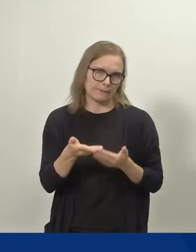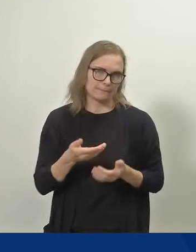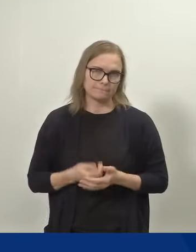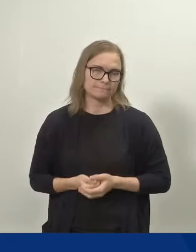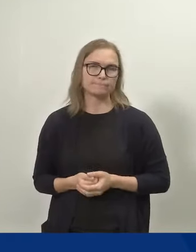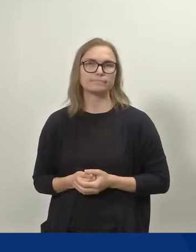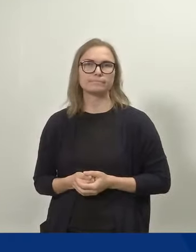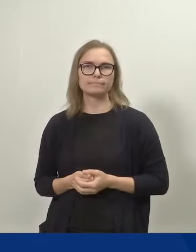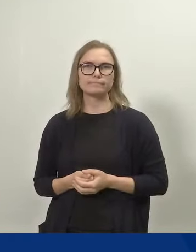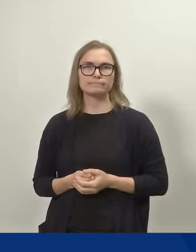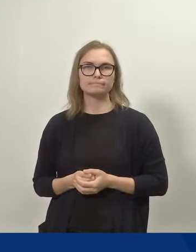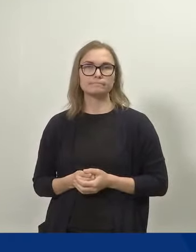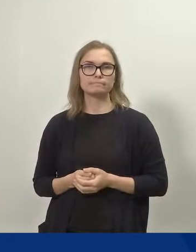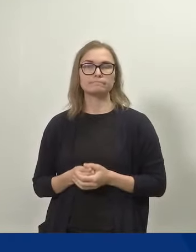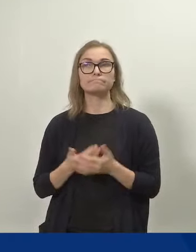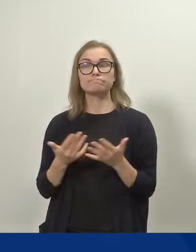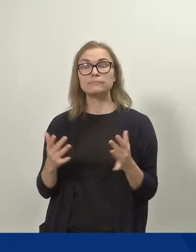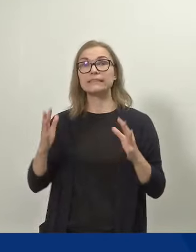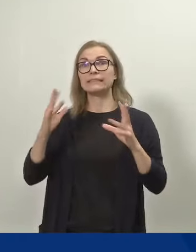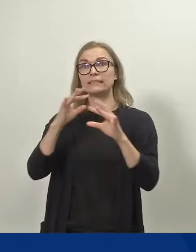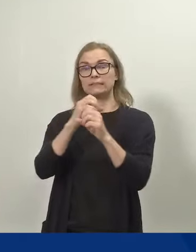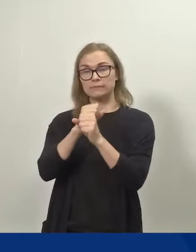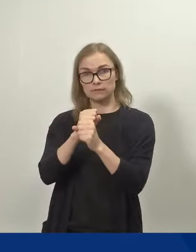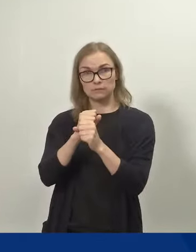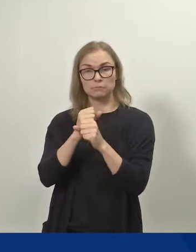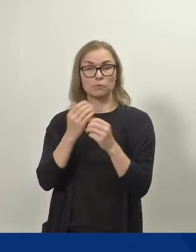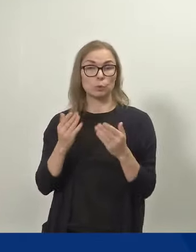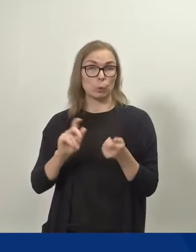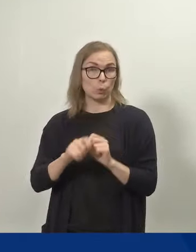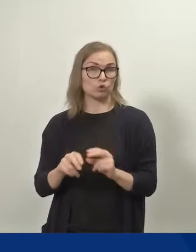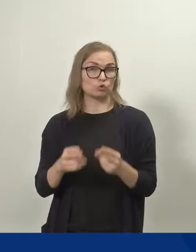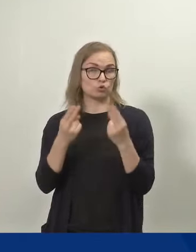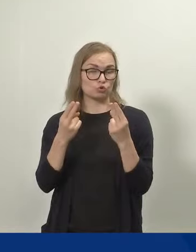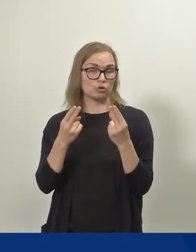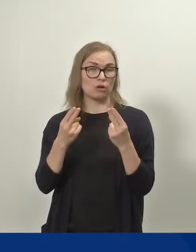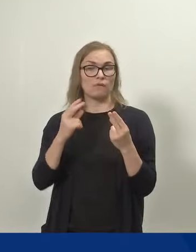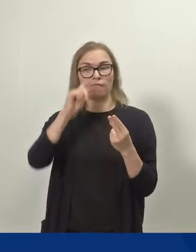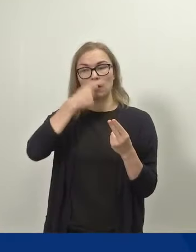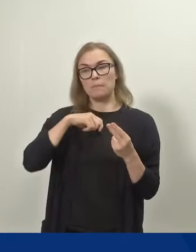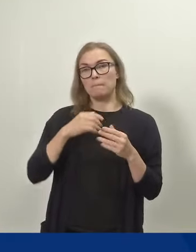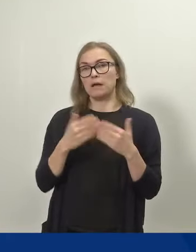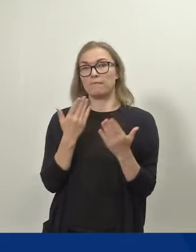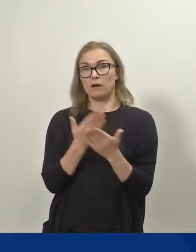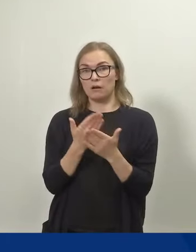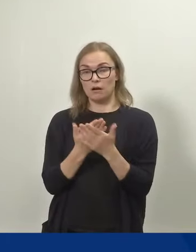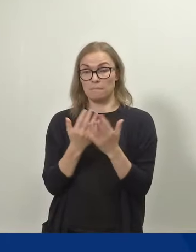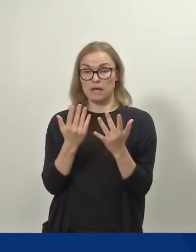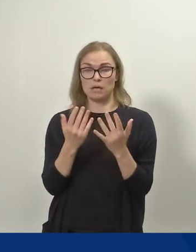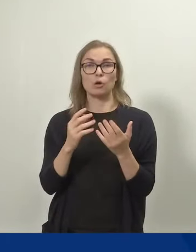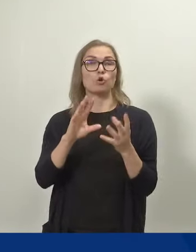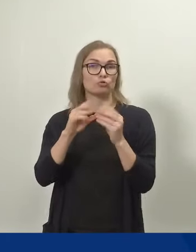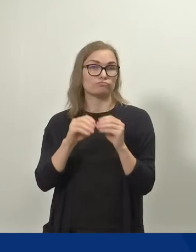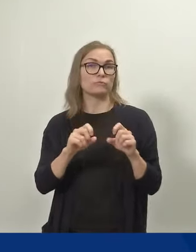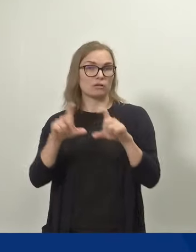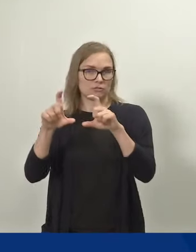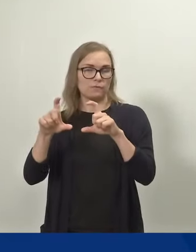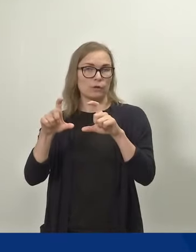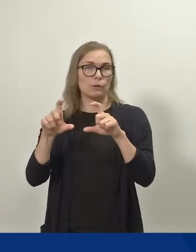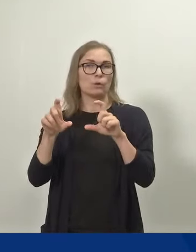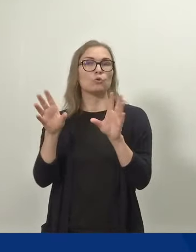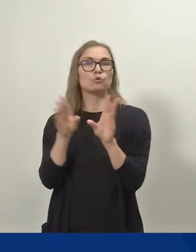Eli tiivistettynä uudistuksessa vanhempainpäivärahojen kokonaismäärä kasvaa 43